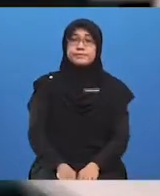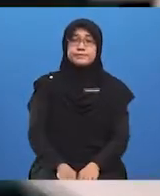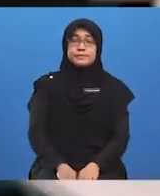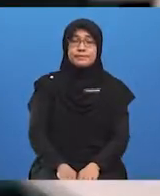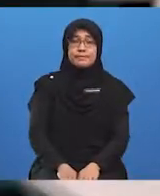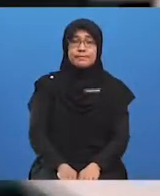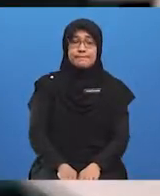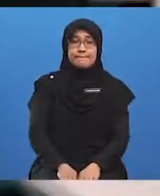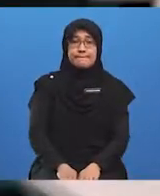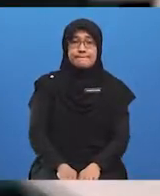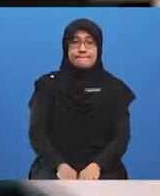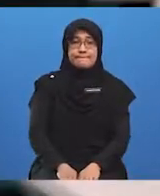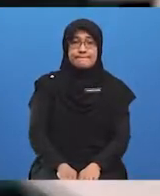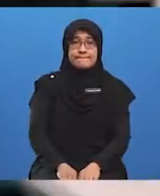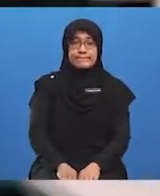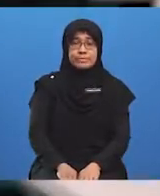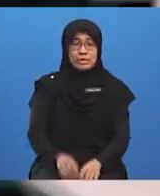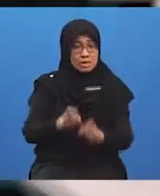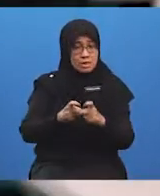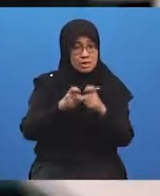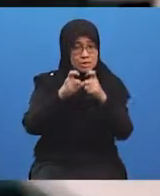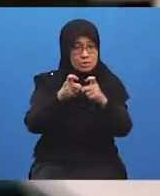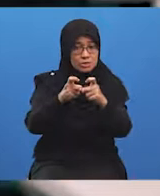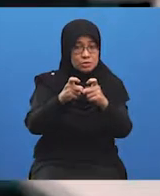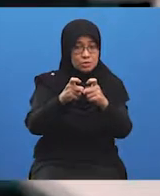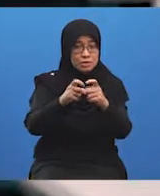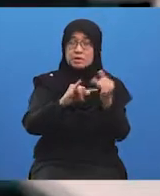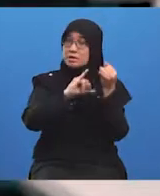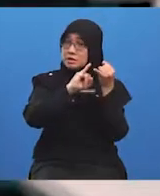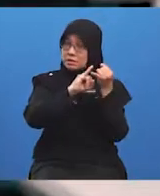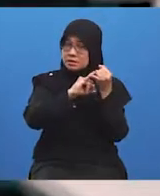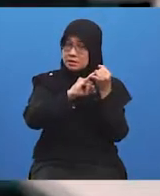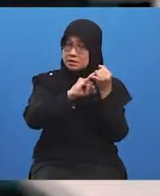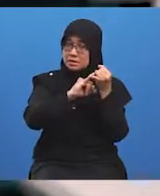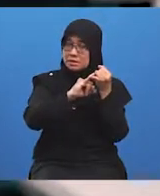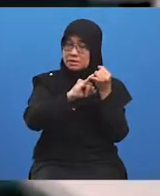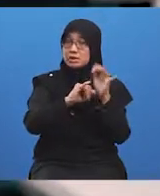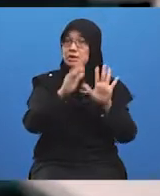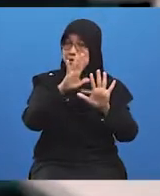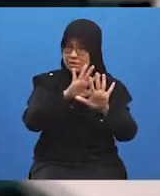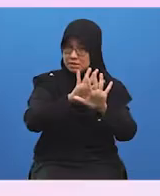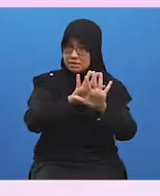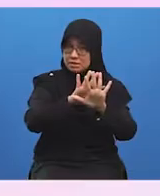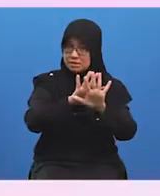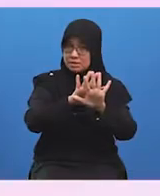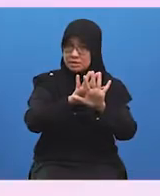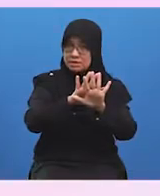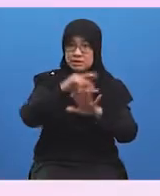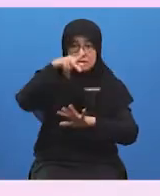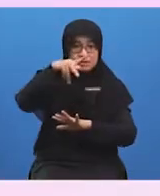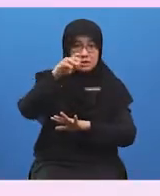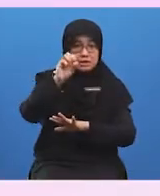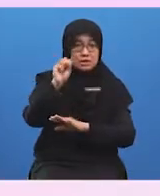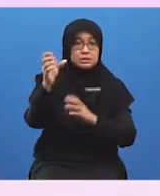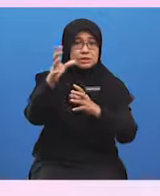pelajar-pelajar semua. Sumbangan PKS yang terakhir, iaitu yang kelima, ialah PKS